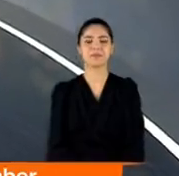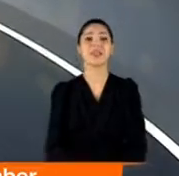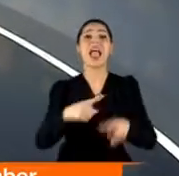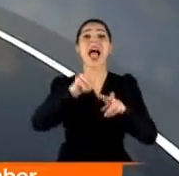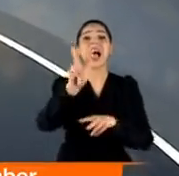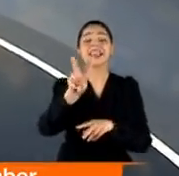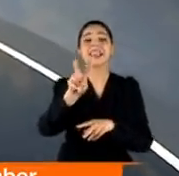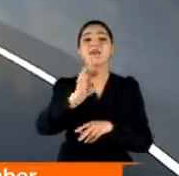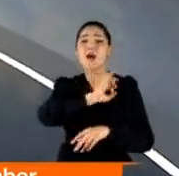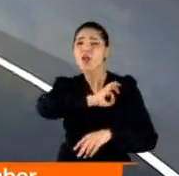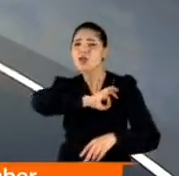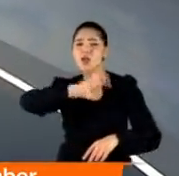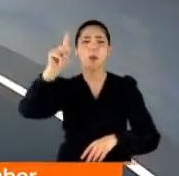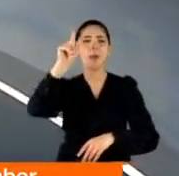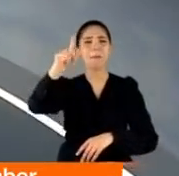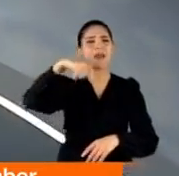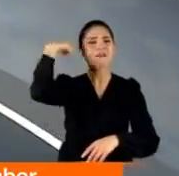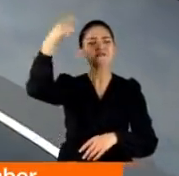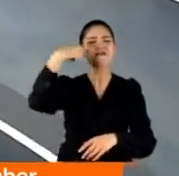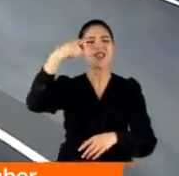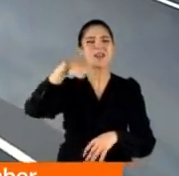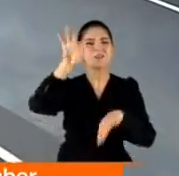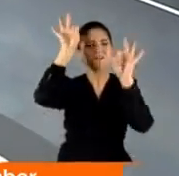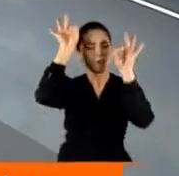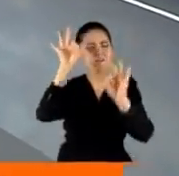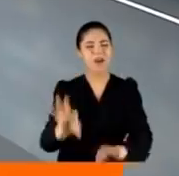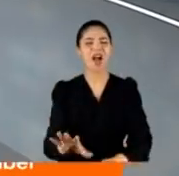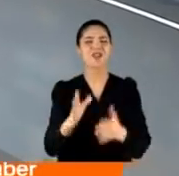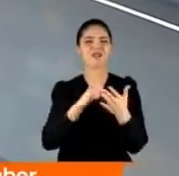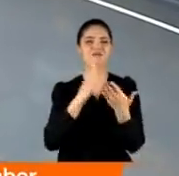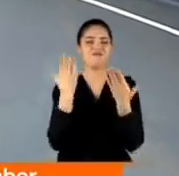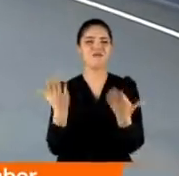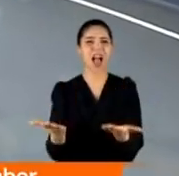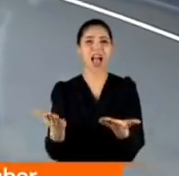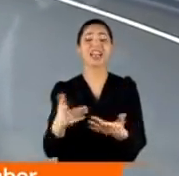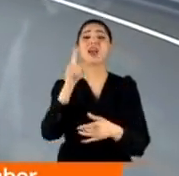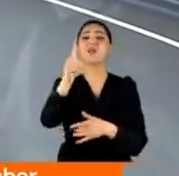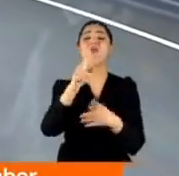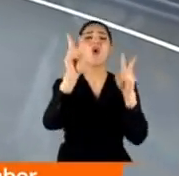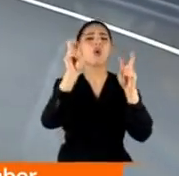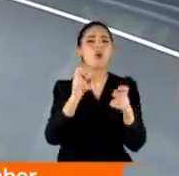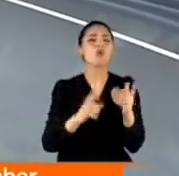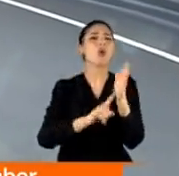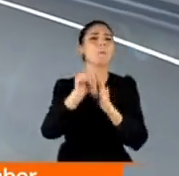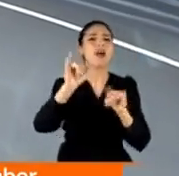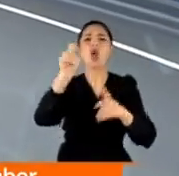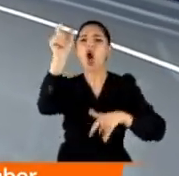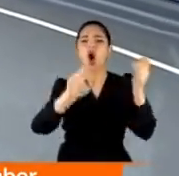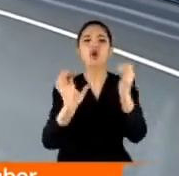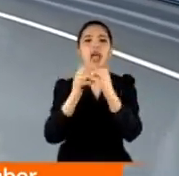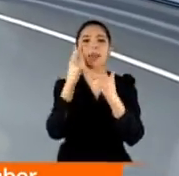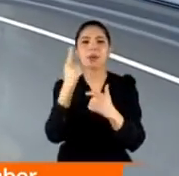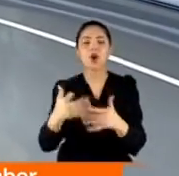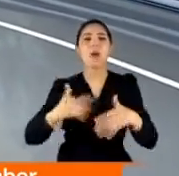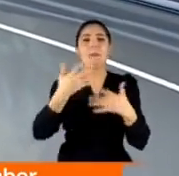ATV bomba gibi bir yapımla izleyiciyi ekrana kilitlemeye hazırlanıyor. Sürükleyici konusu başarılı oyuncu kadrosu ile